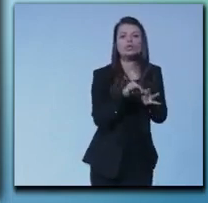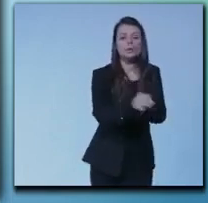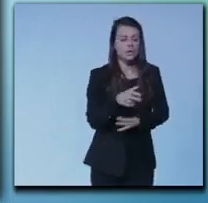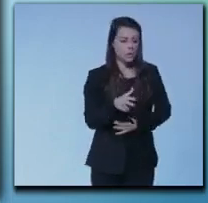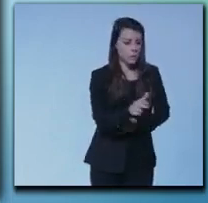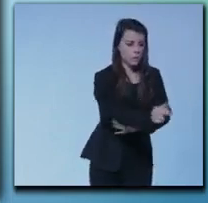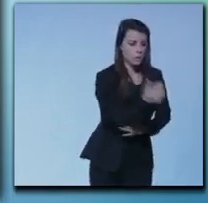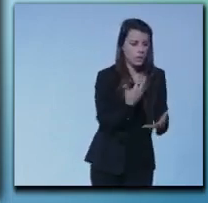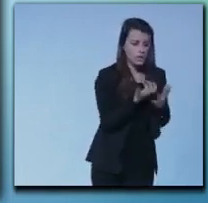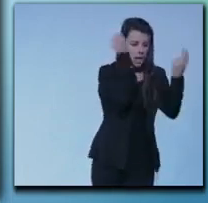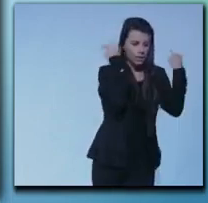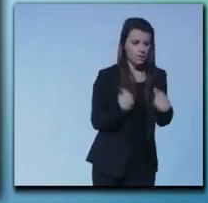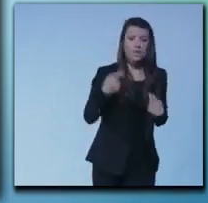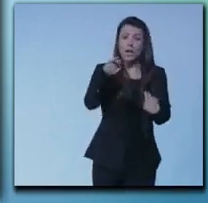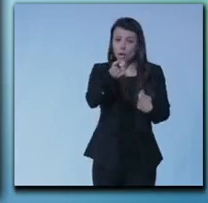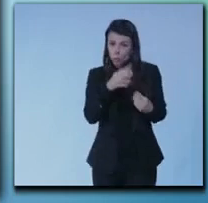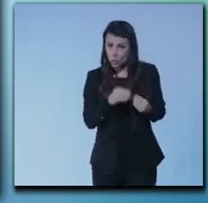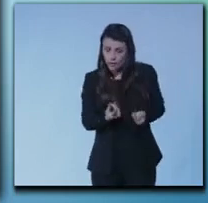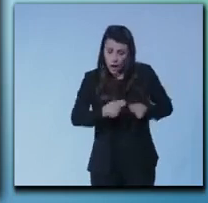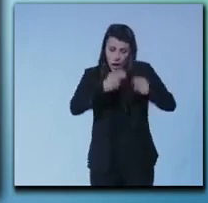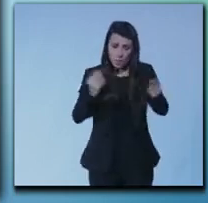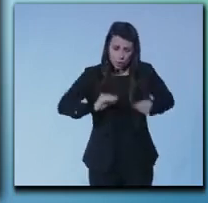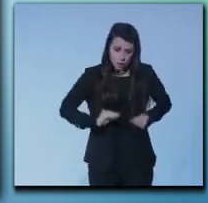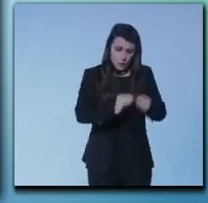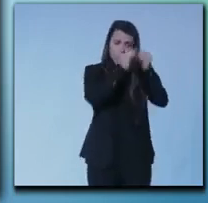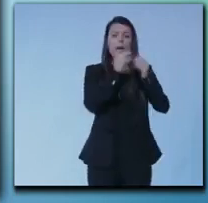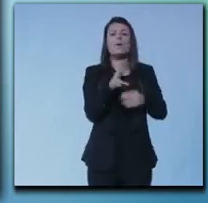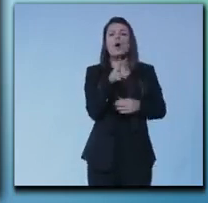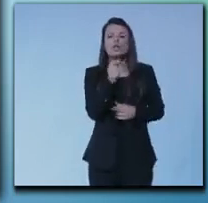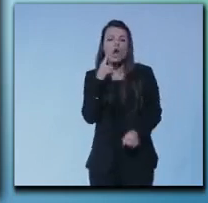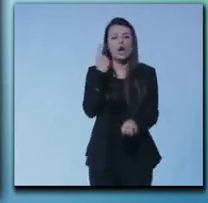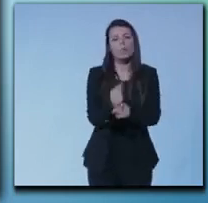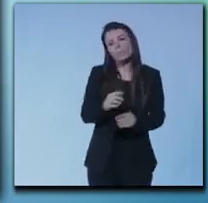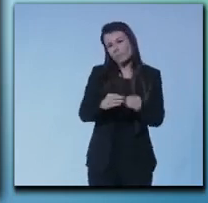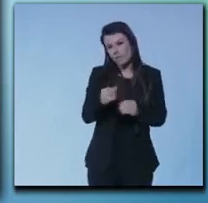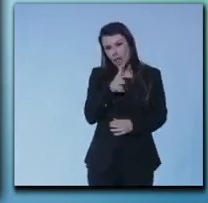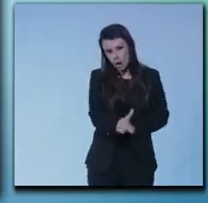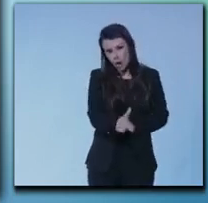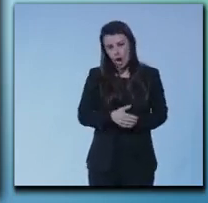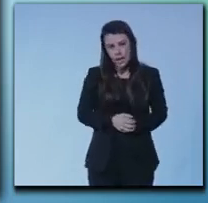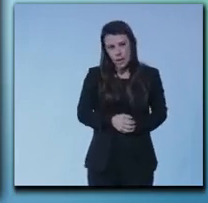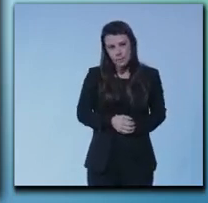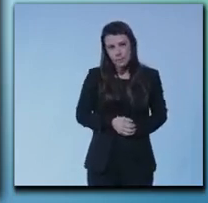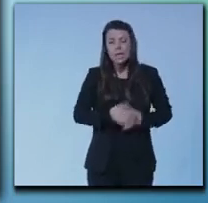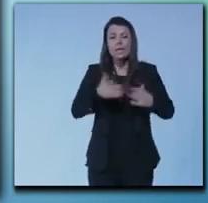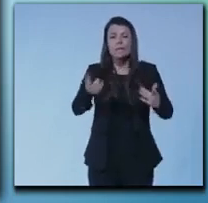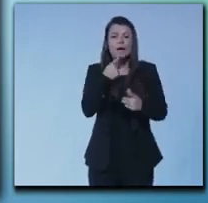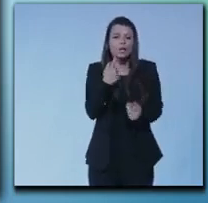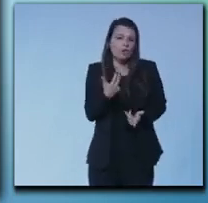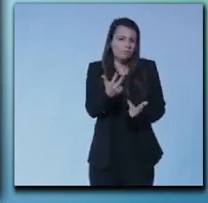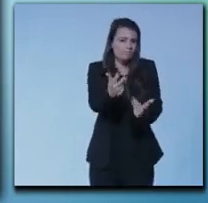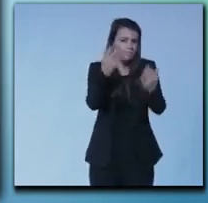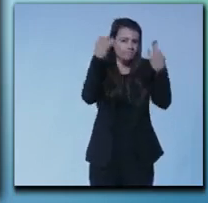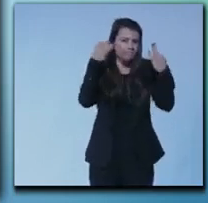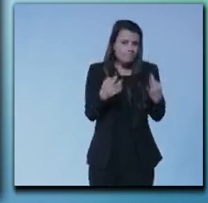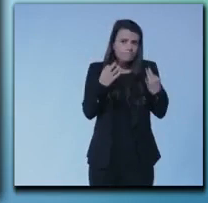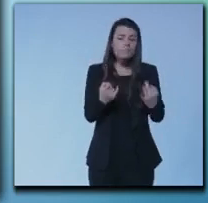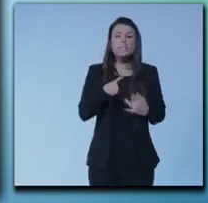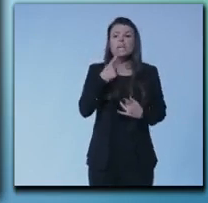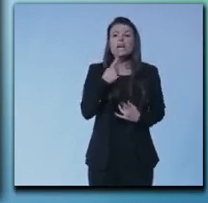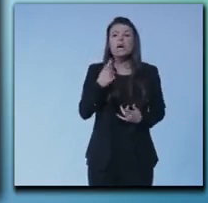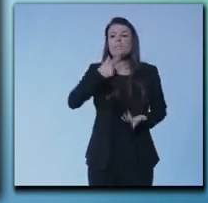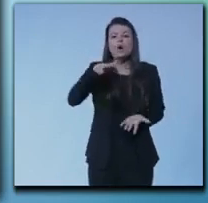e poi la trota torna a fare la trota sono 36 giorni ma vi do la mia parola che spenderemo fino all'ultimo